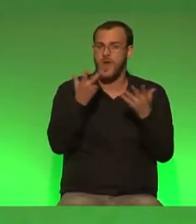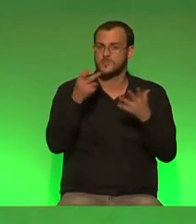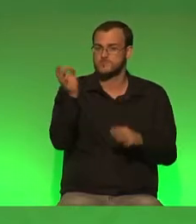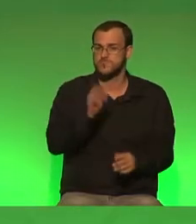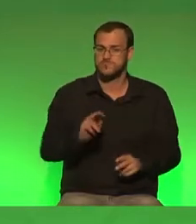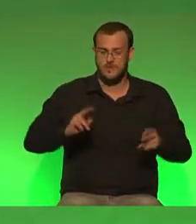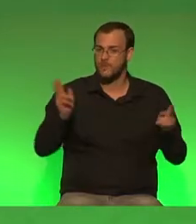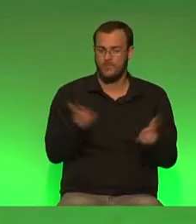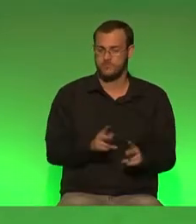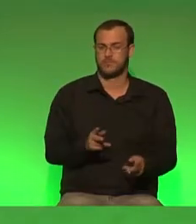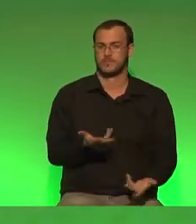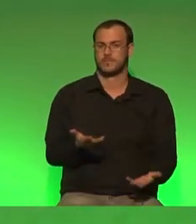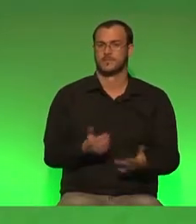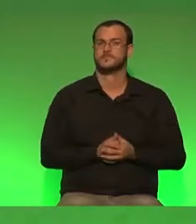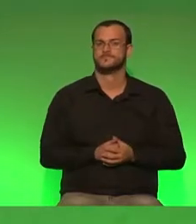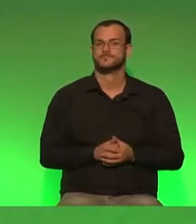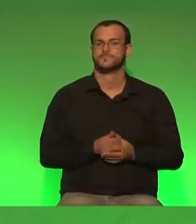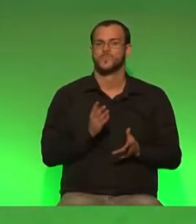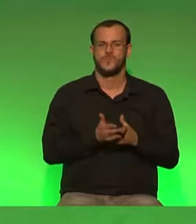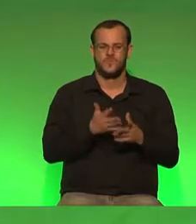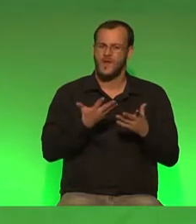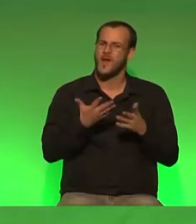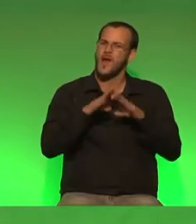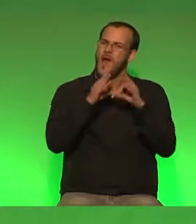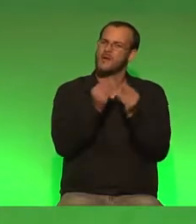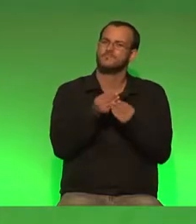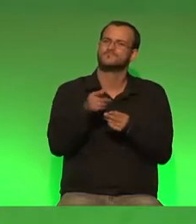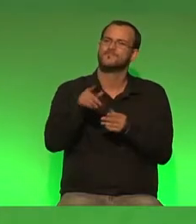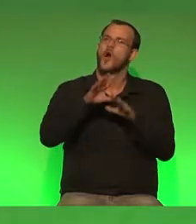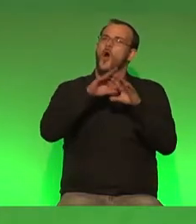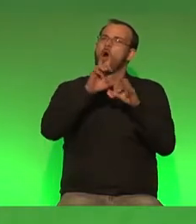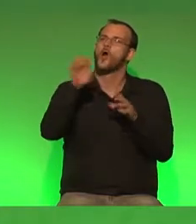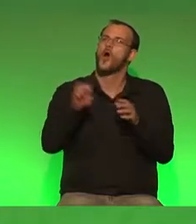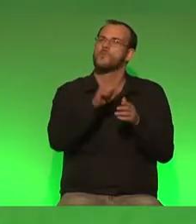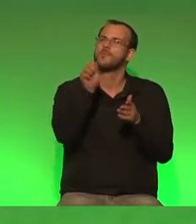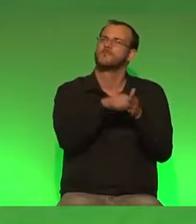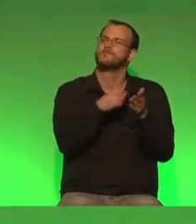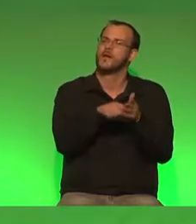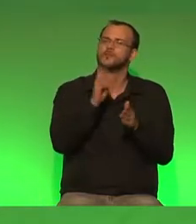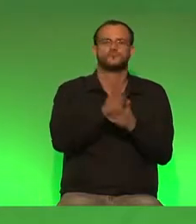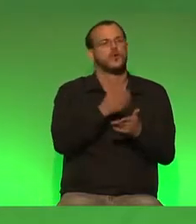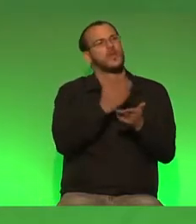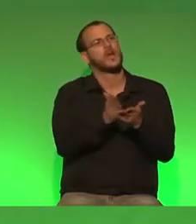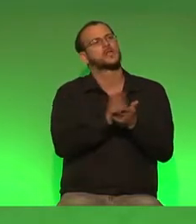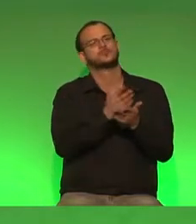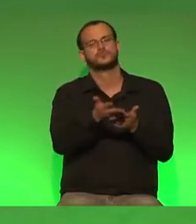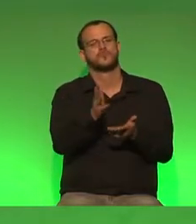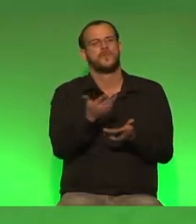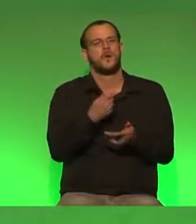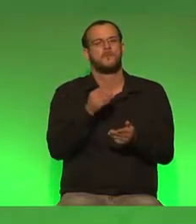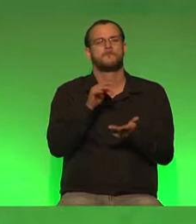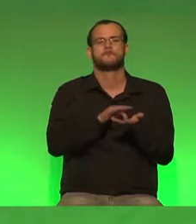Prozent eingebrochen. Und rund um diese Europawahlen wird entschieden, was mit dem mittelfristigen